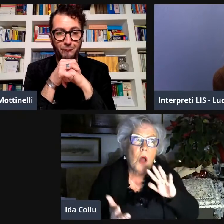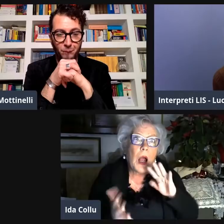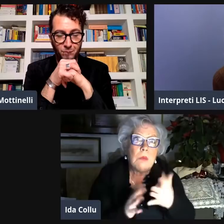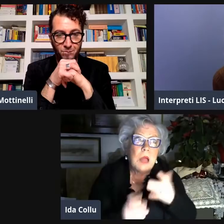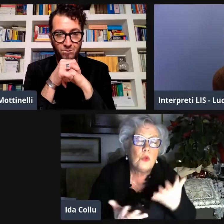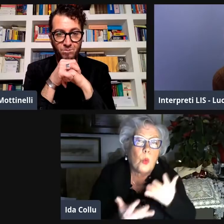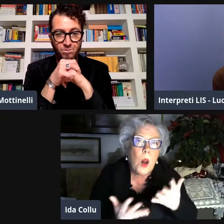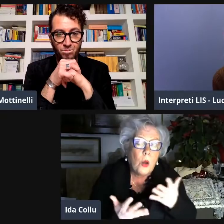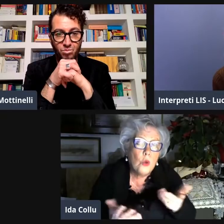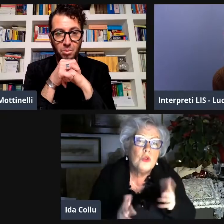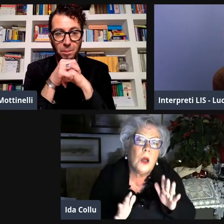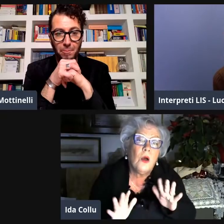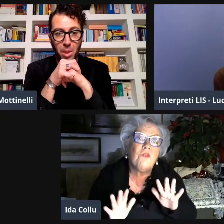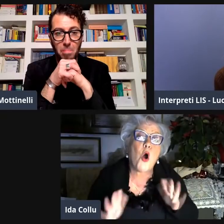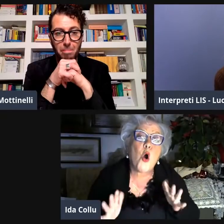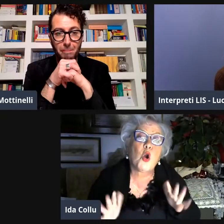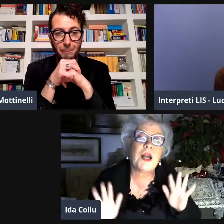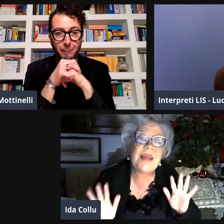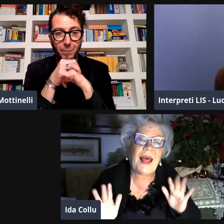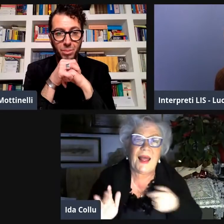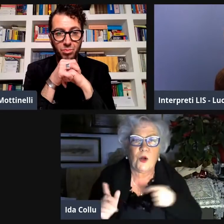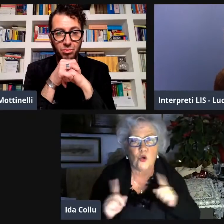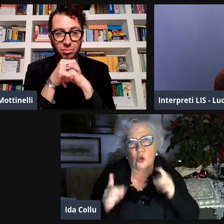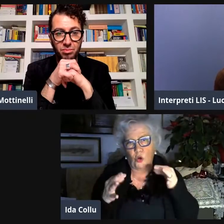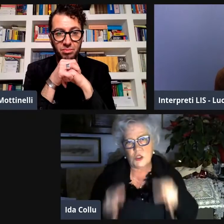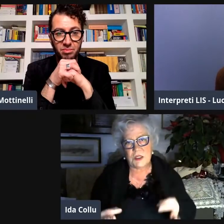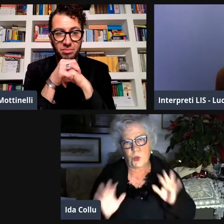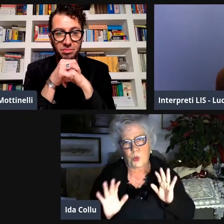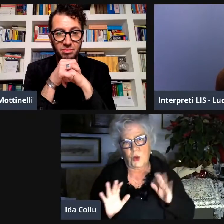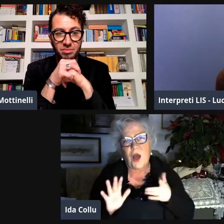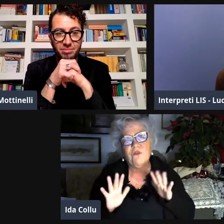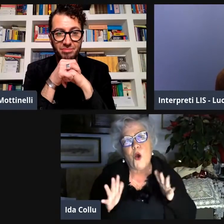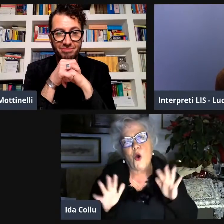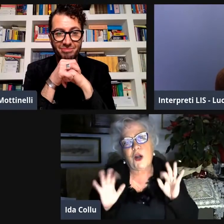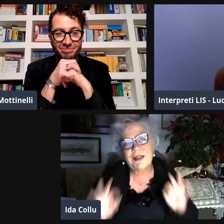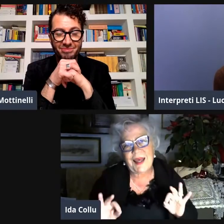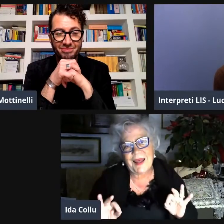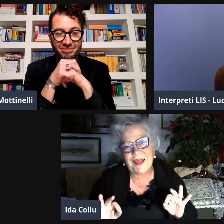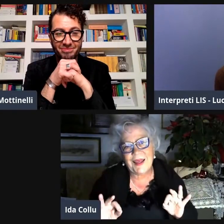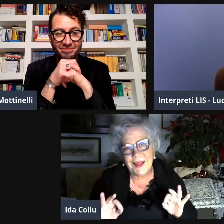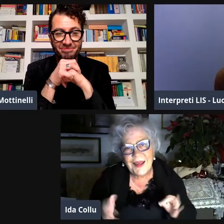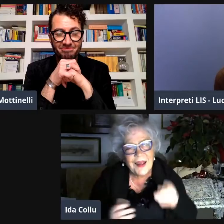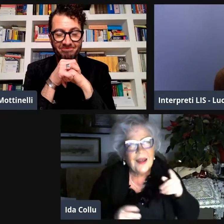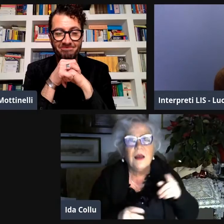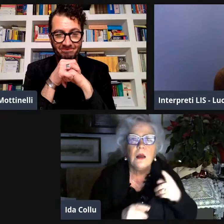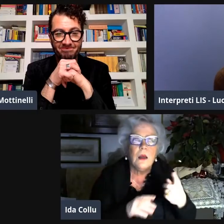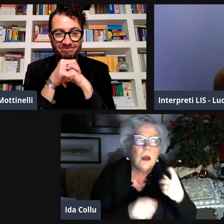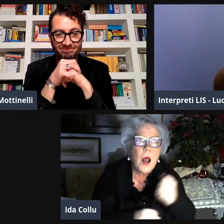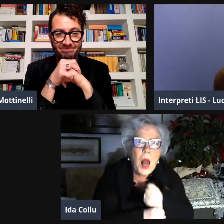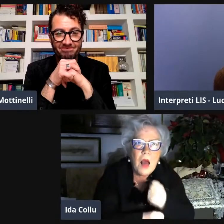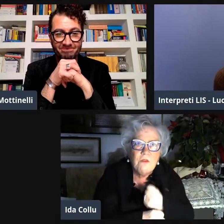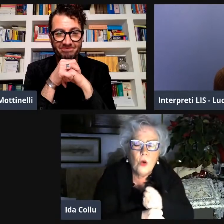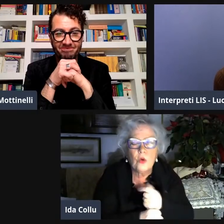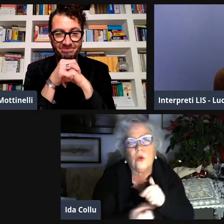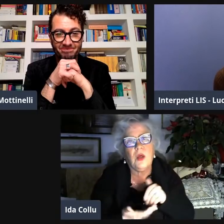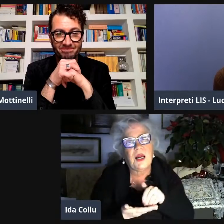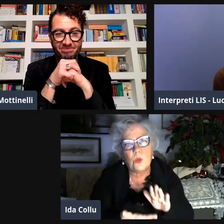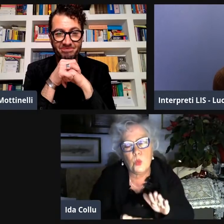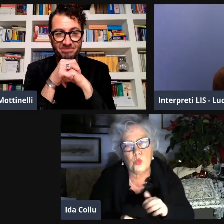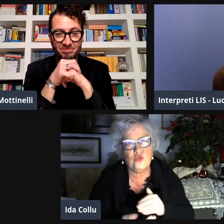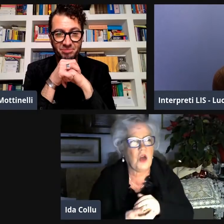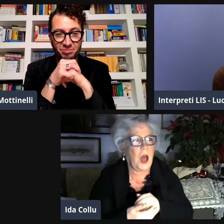ai tempi quando l'avevo fatto la situazione era questa adesso qualcosa forse forse è cambiato io non ne sono sicura al 100%